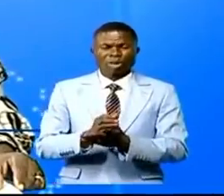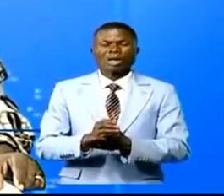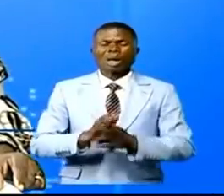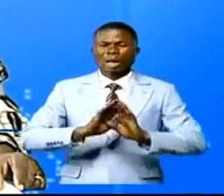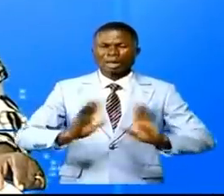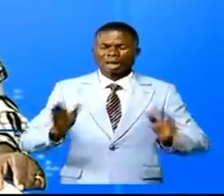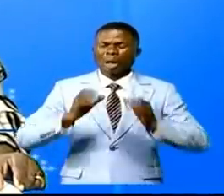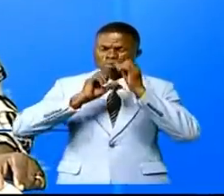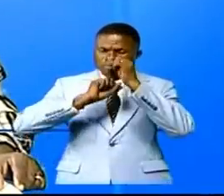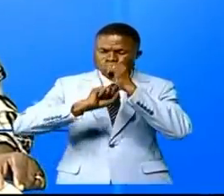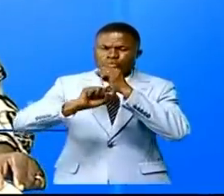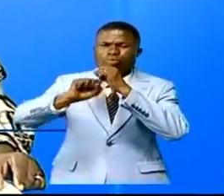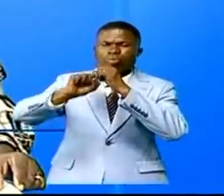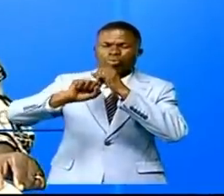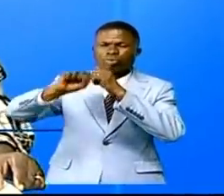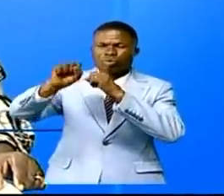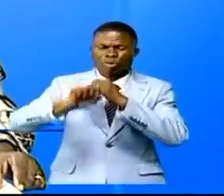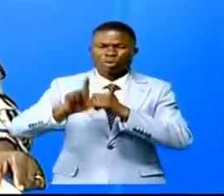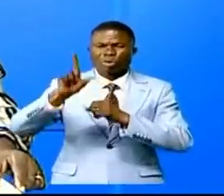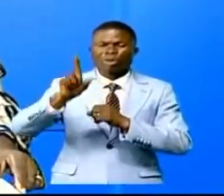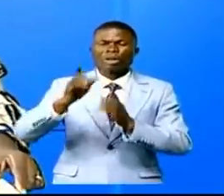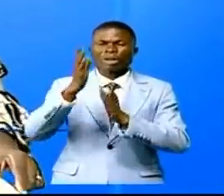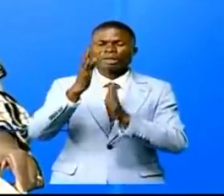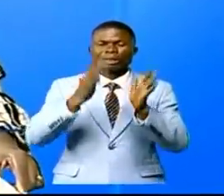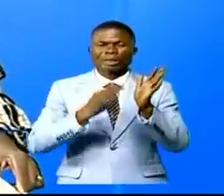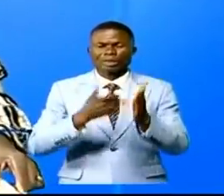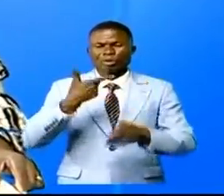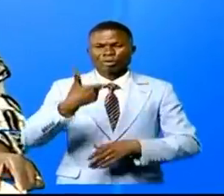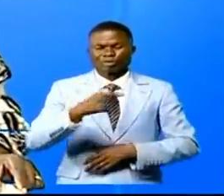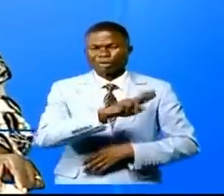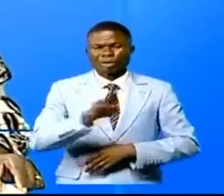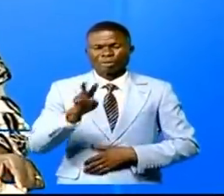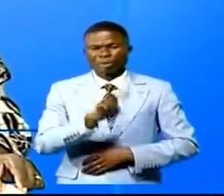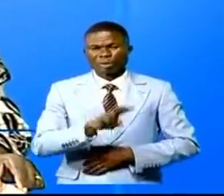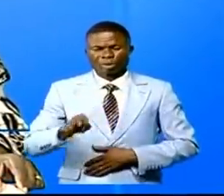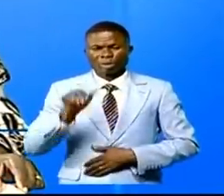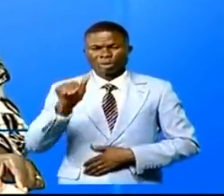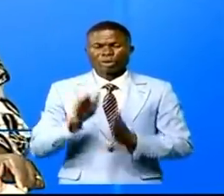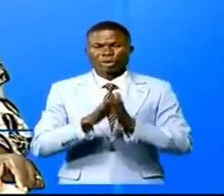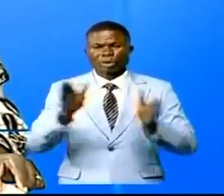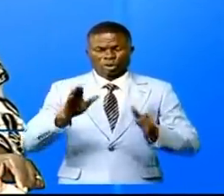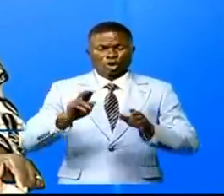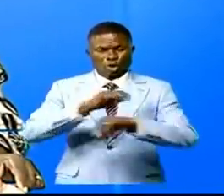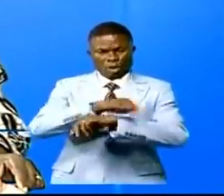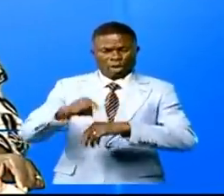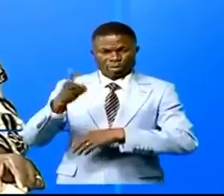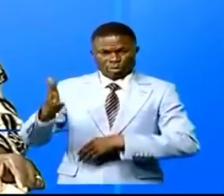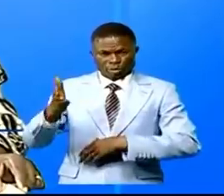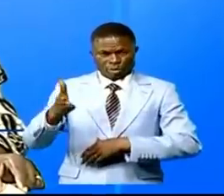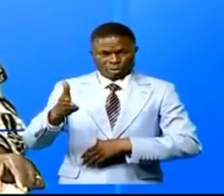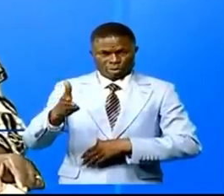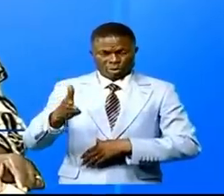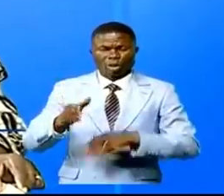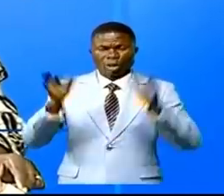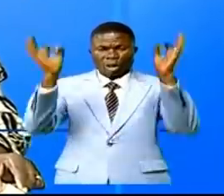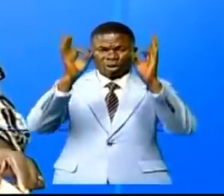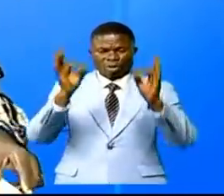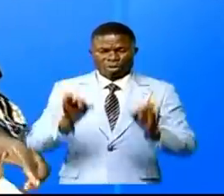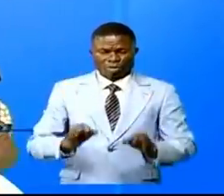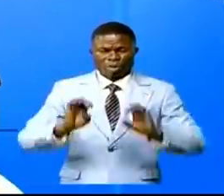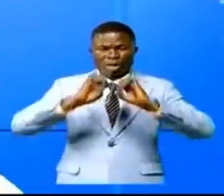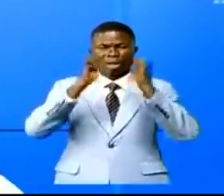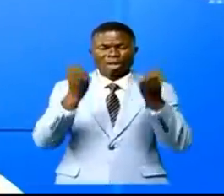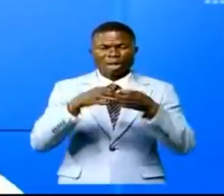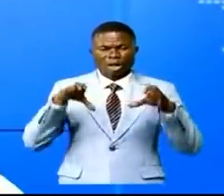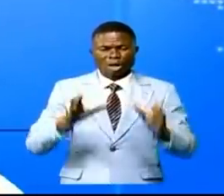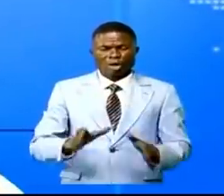vulgarisation. Ce 28 février 2022, le directeur général de cette institution est-il à la Fédération des entreprises du